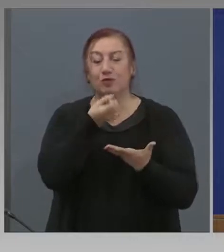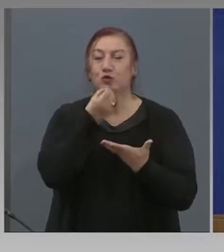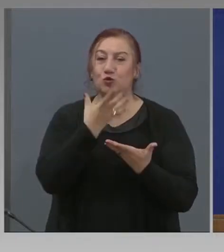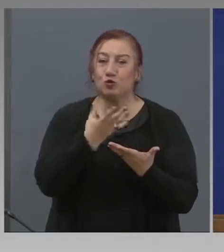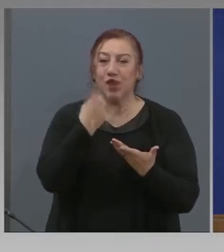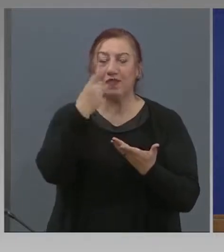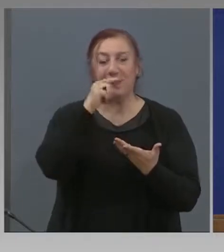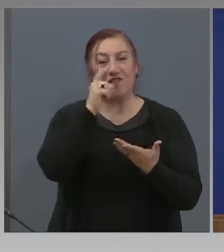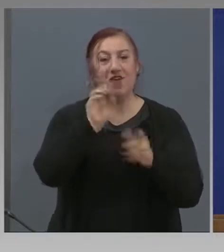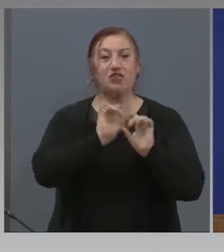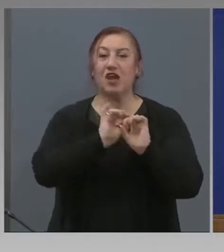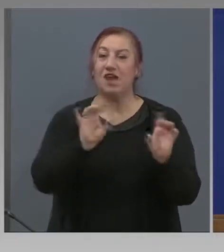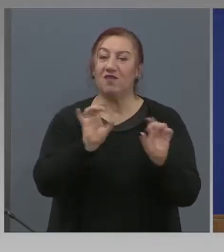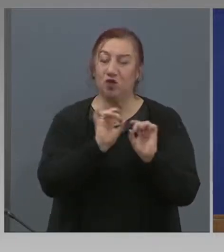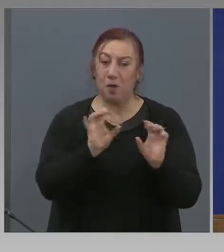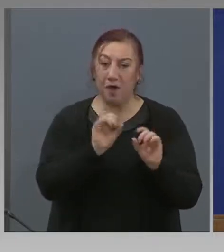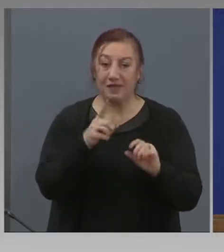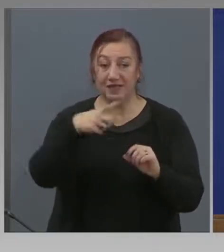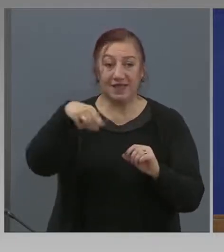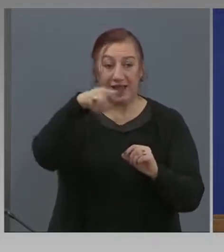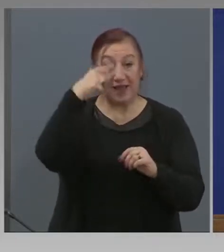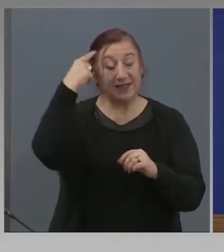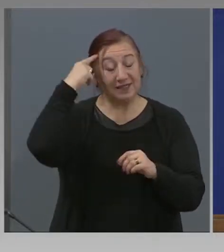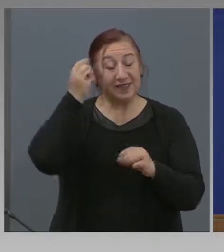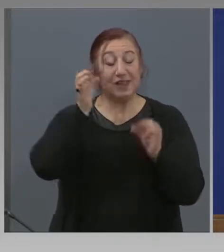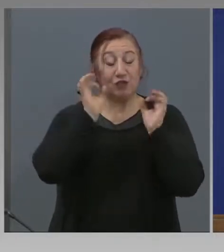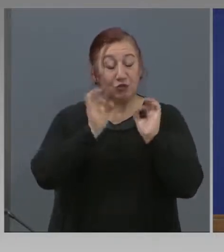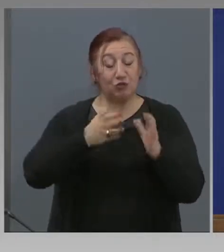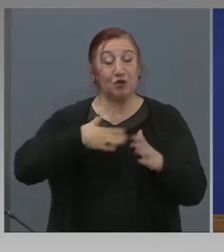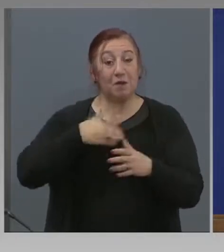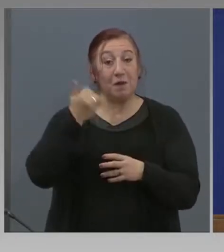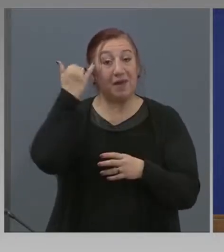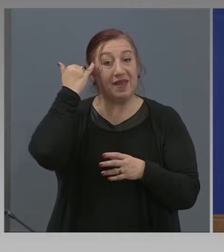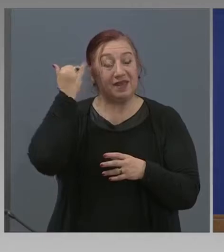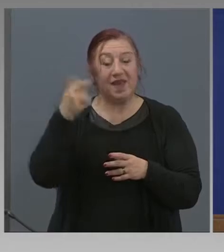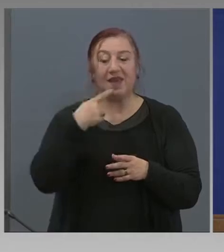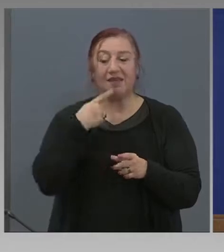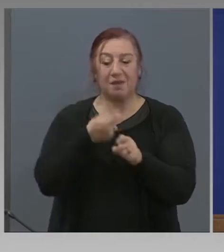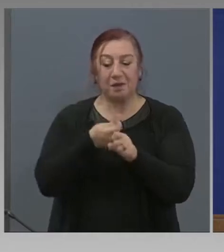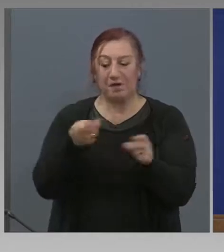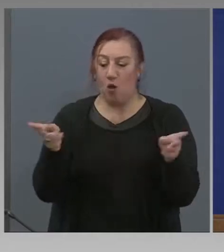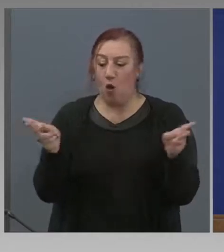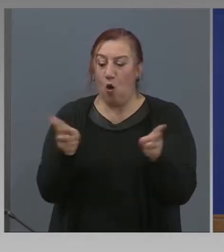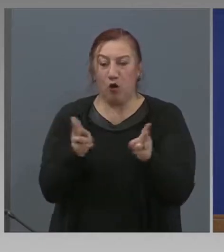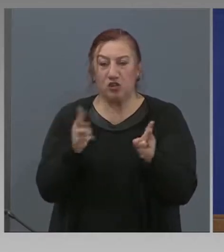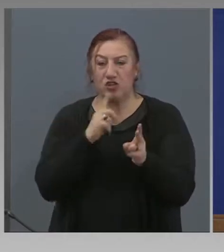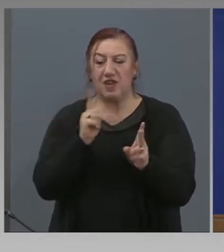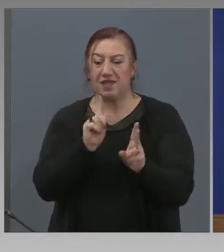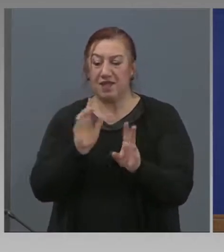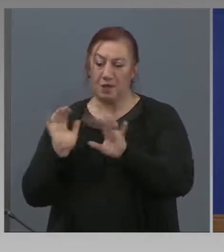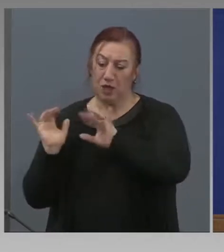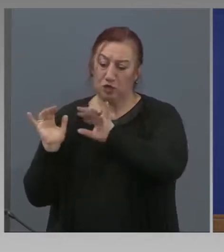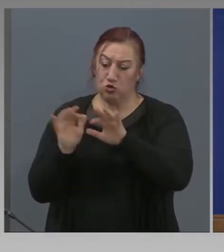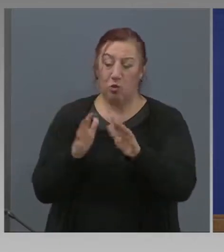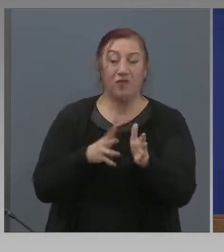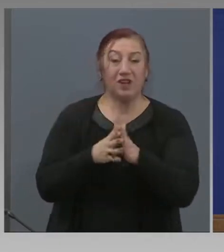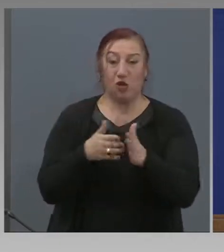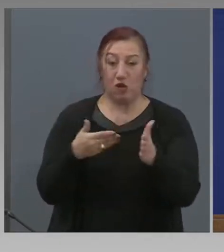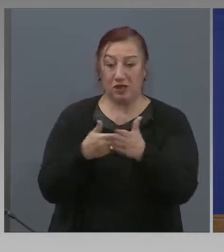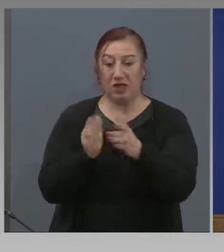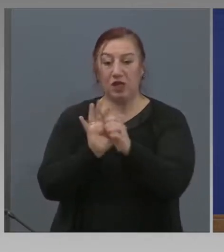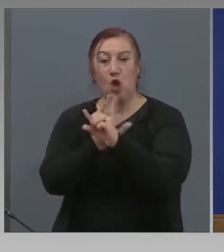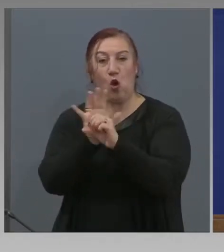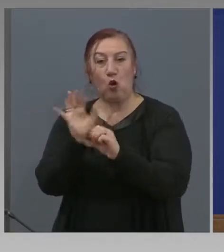важна информация. Знаете, че точно с идеята и ограниченията, които се въвежда за струпване на хора за коронавирус, ние